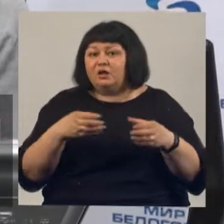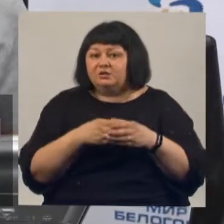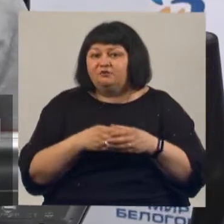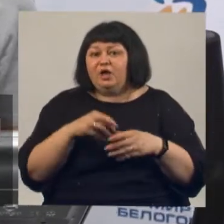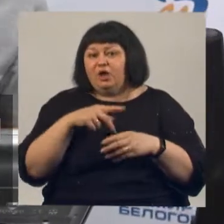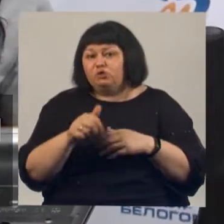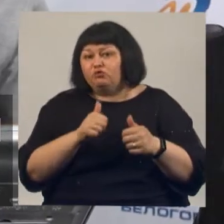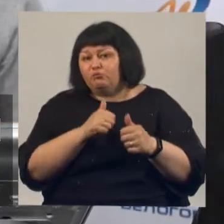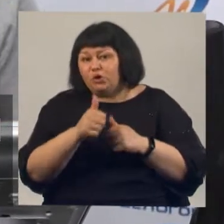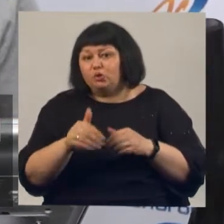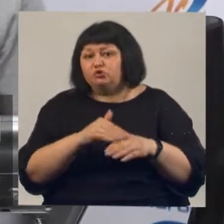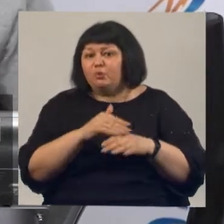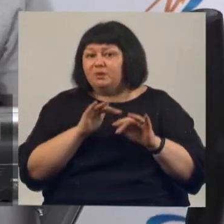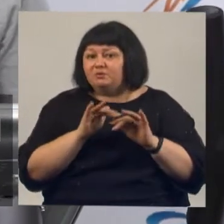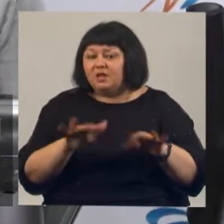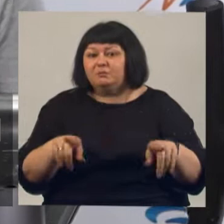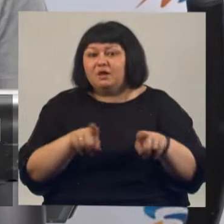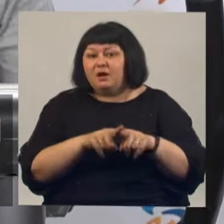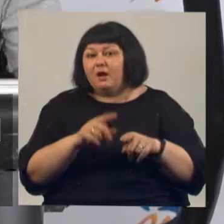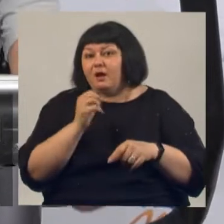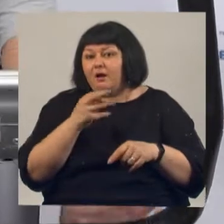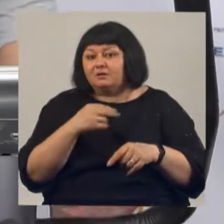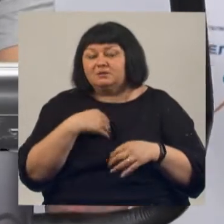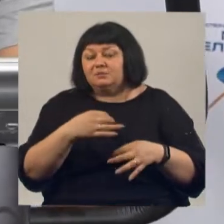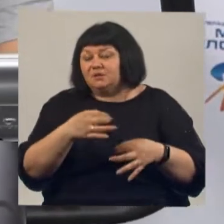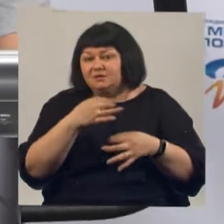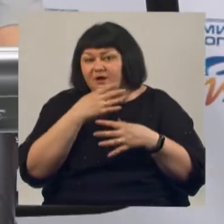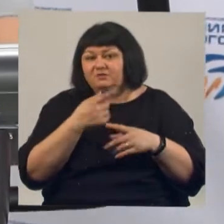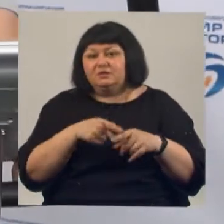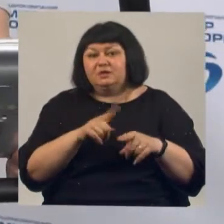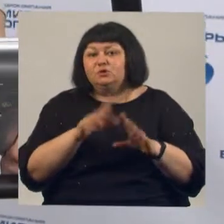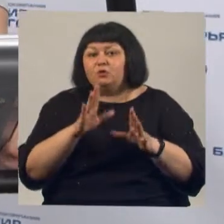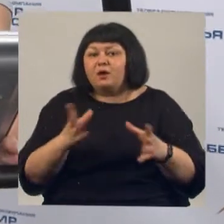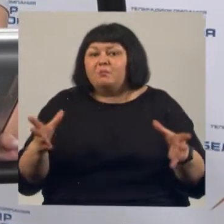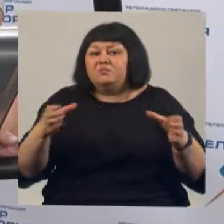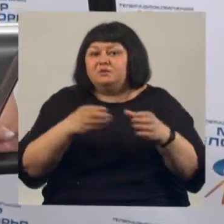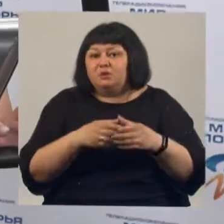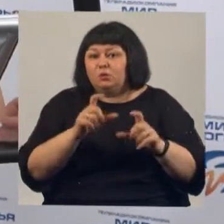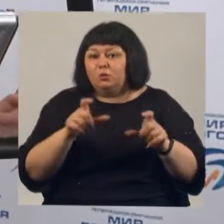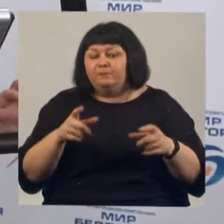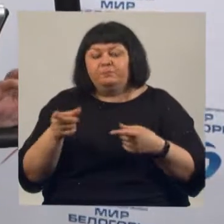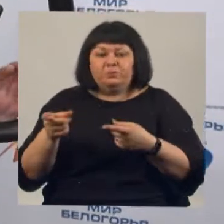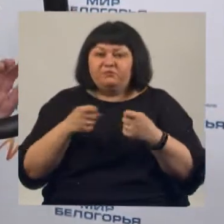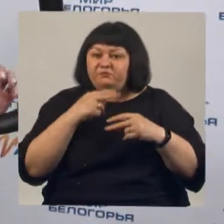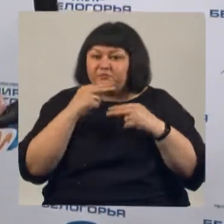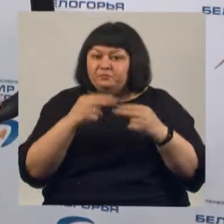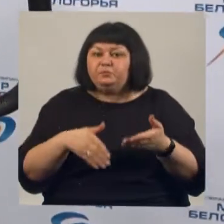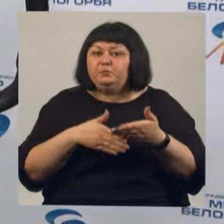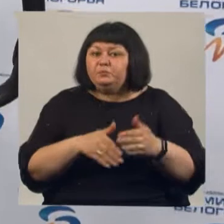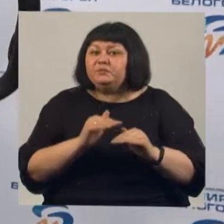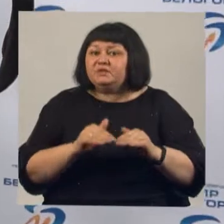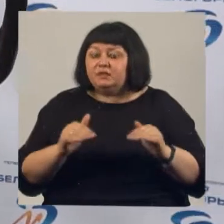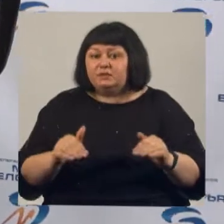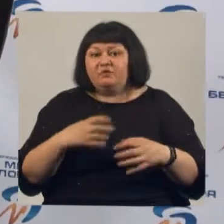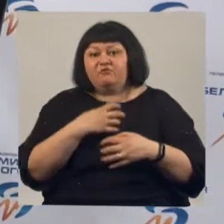вперед с добрым делом. Подобные акции мне безумно нравятся, потому что они не только объединяют людей, но и привлекают внимание к помощи детям.